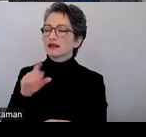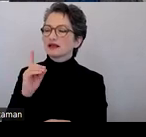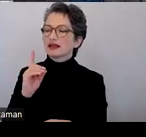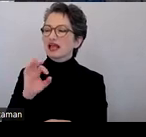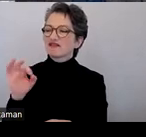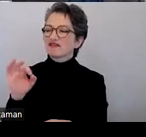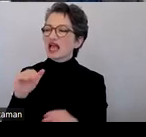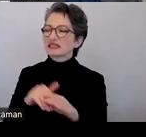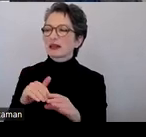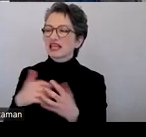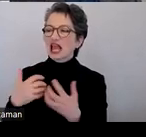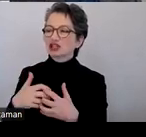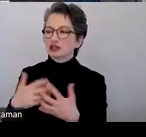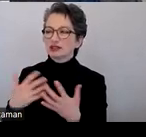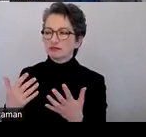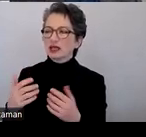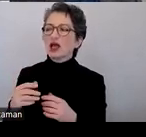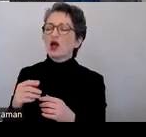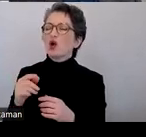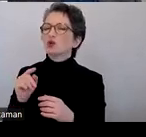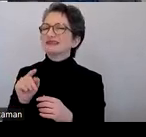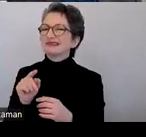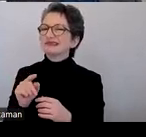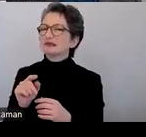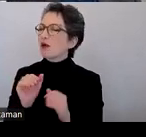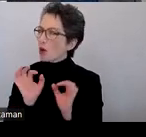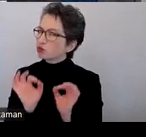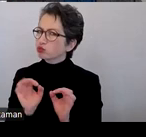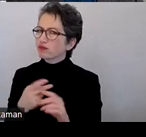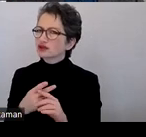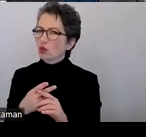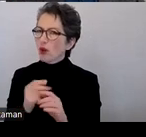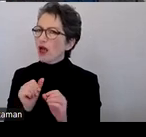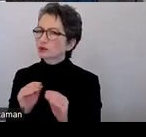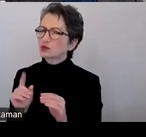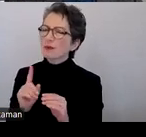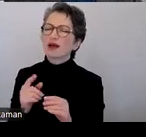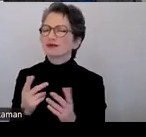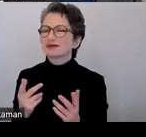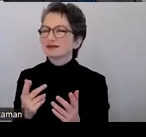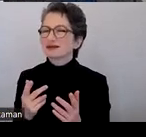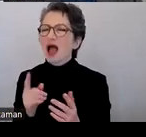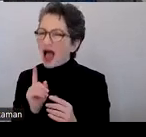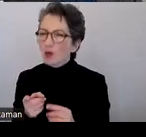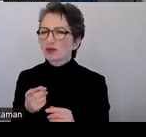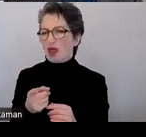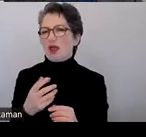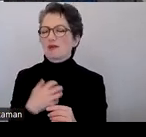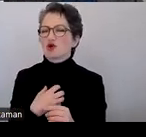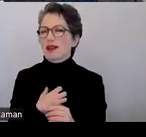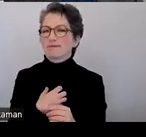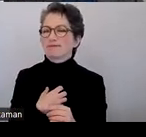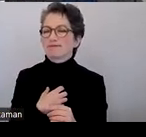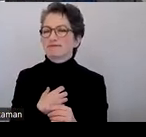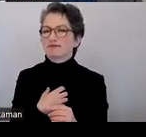Probleme. Aber kann nützlich sein, aber auch hier natürlich, wie für alle Web-Services, das Problem, dass man, wenn